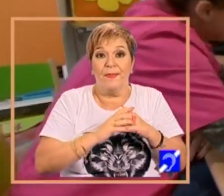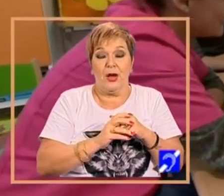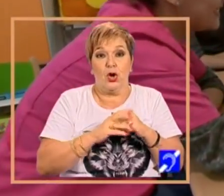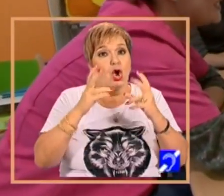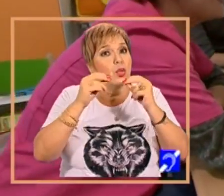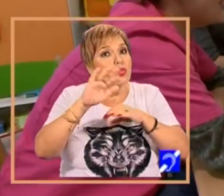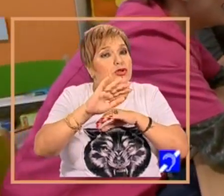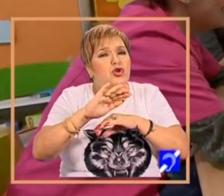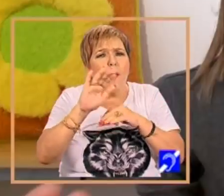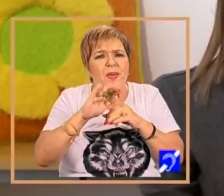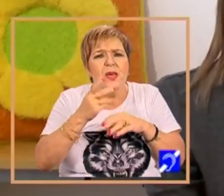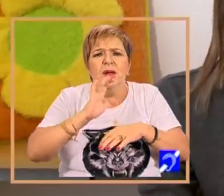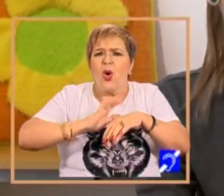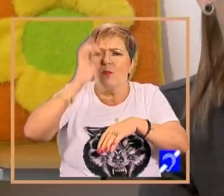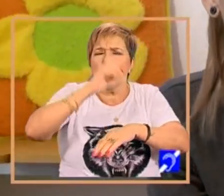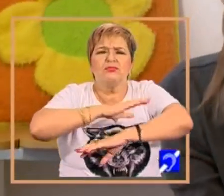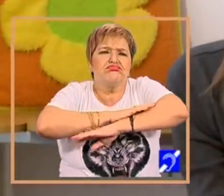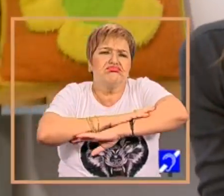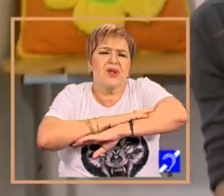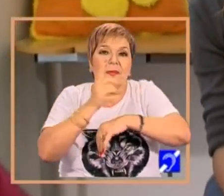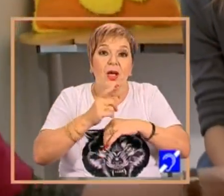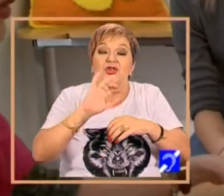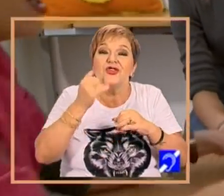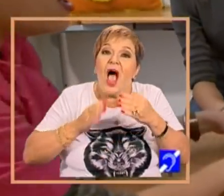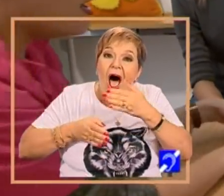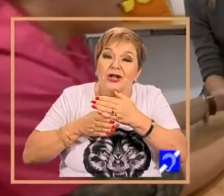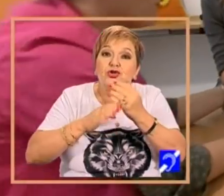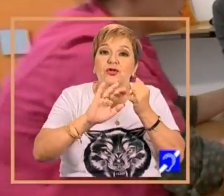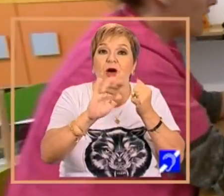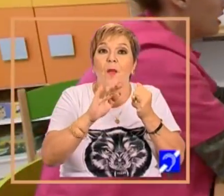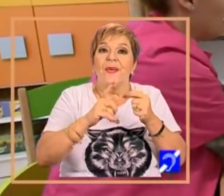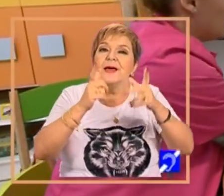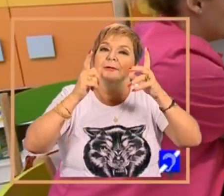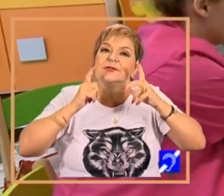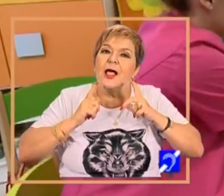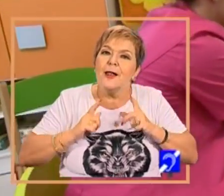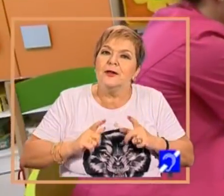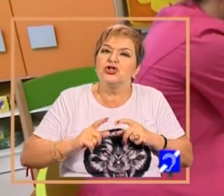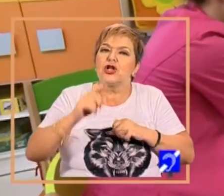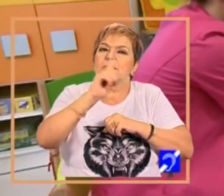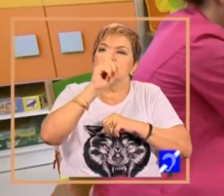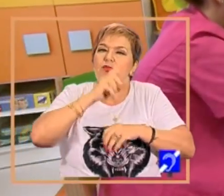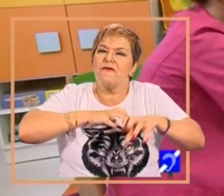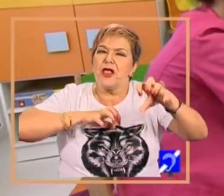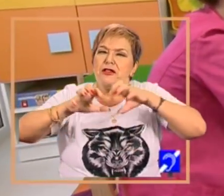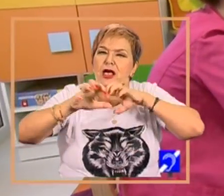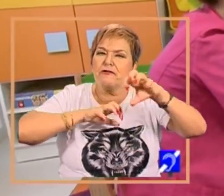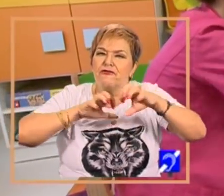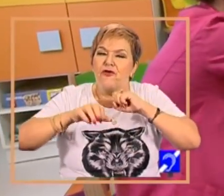mulți copii cu tulburări de comportamente, îi ajutăm să-și gesteneze furia, să-și dobândească